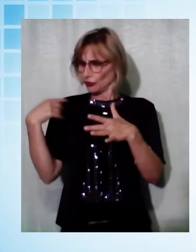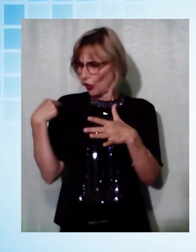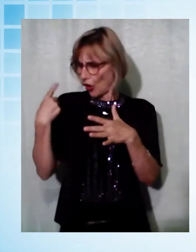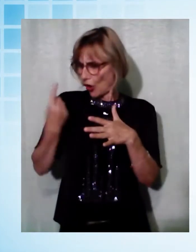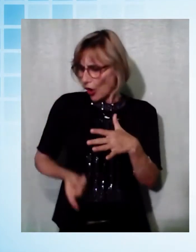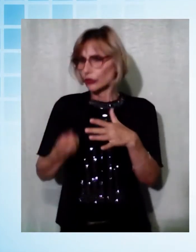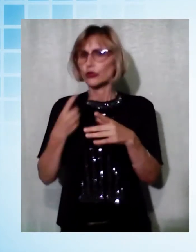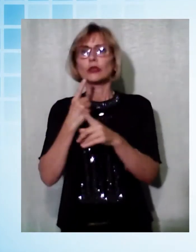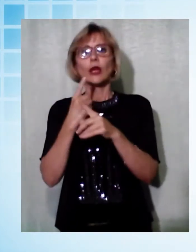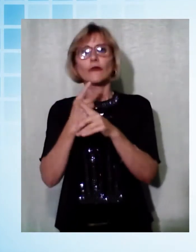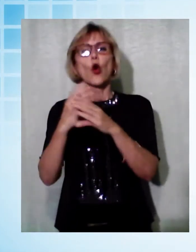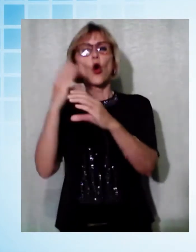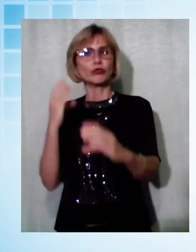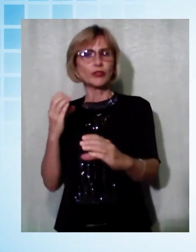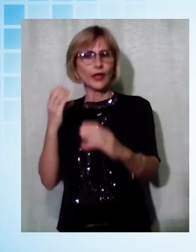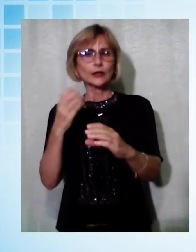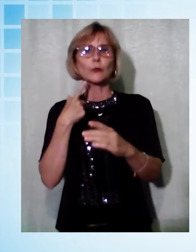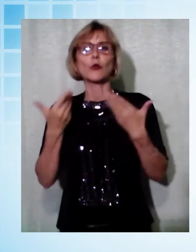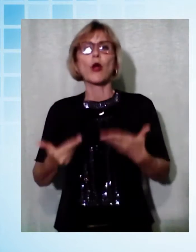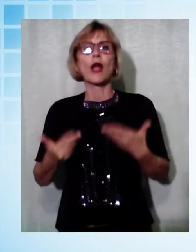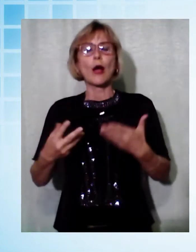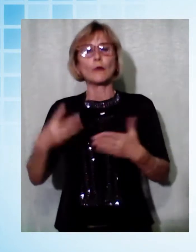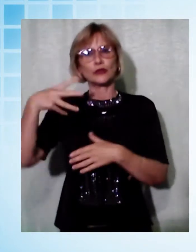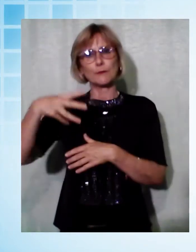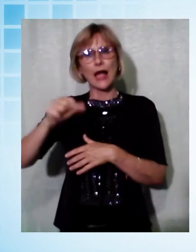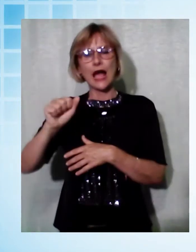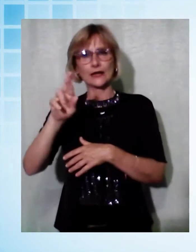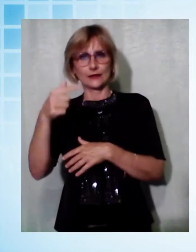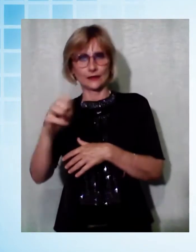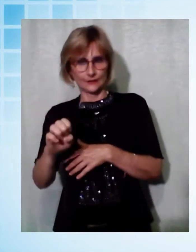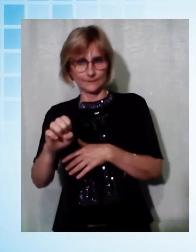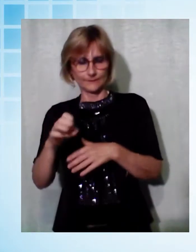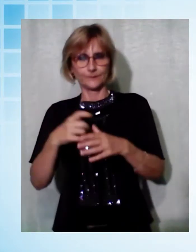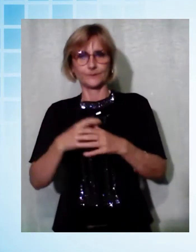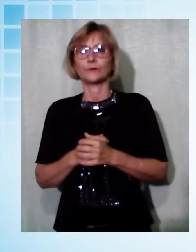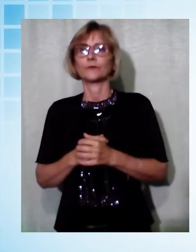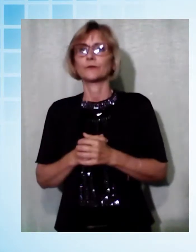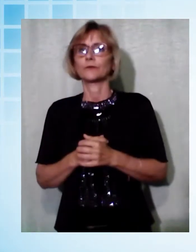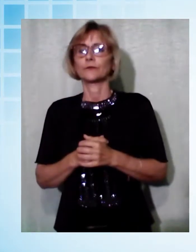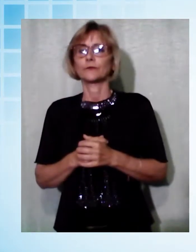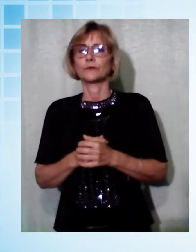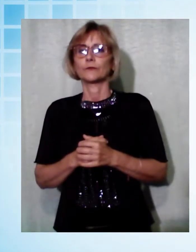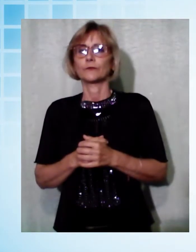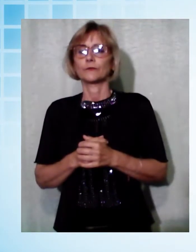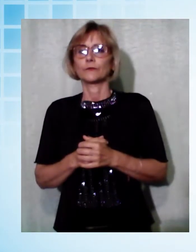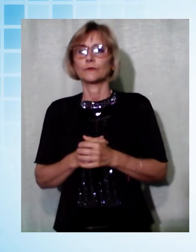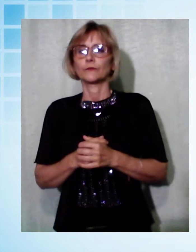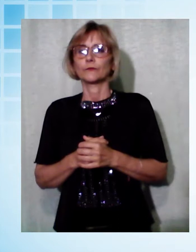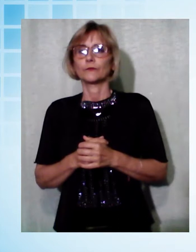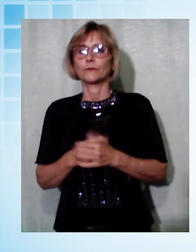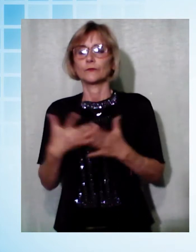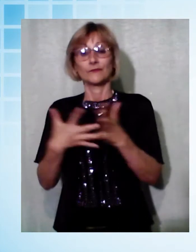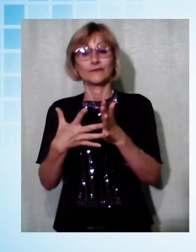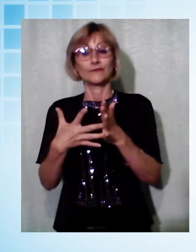Marte. L'allarme è scattato dopo che il provveditorato, nel rispetto delle direttive ministeriali per evitare l'aumento dei costi per l